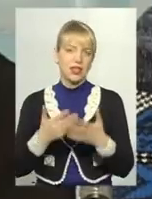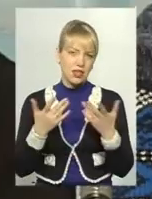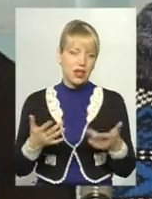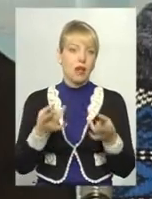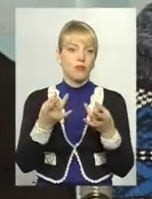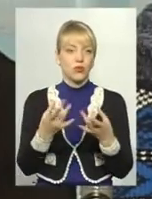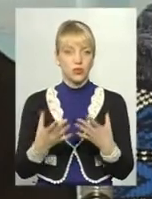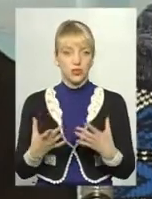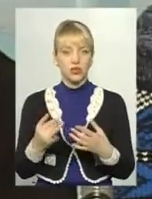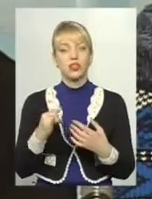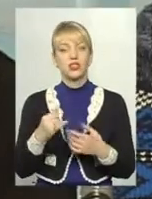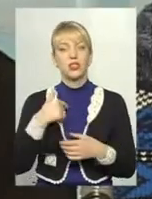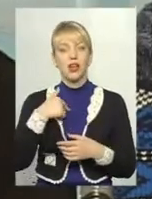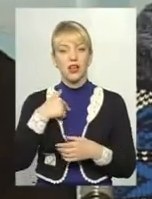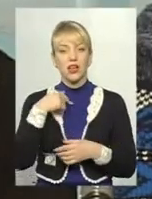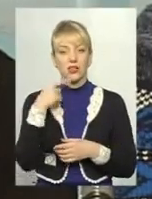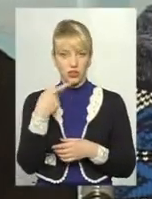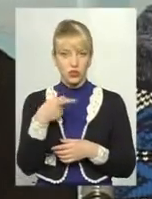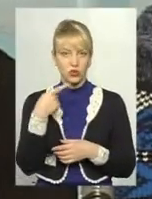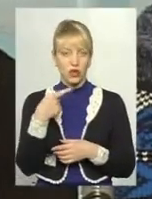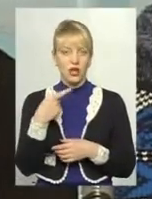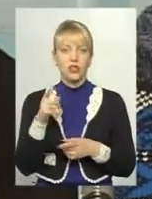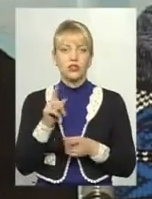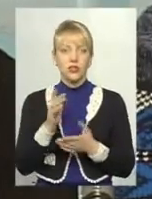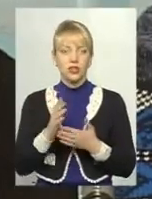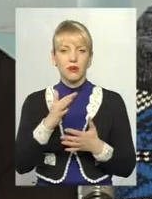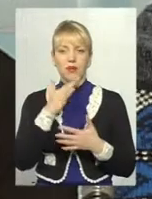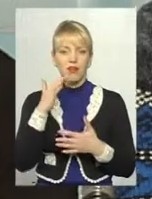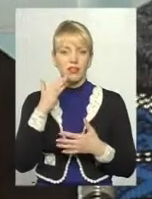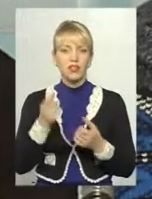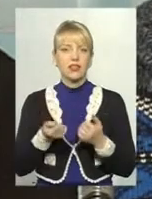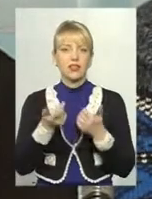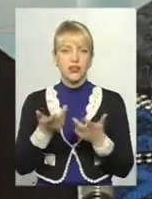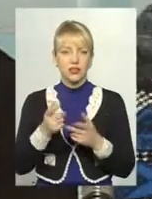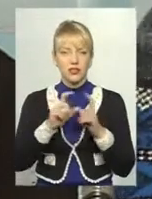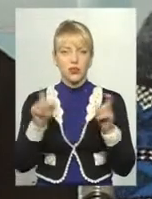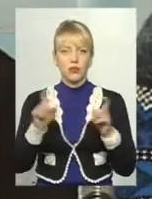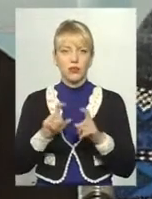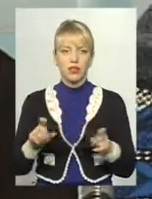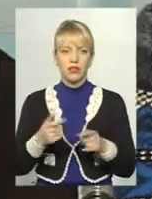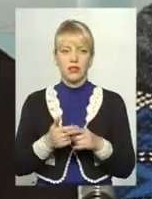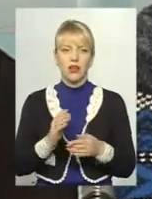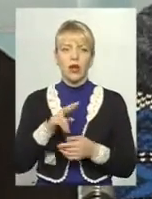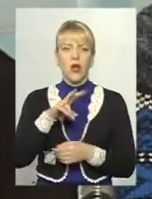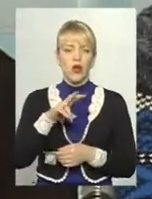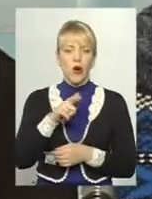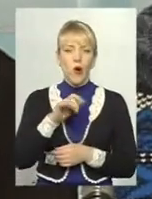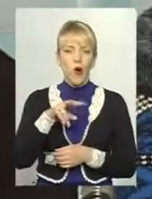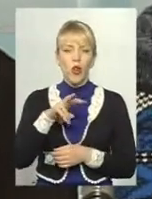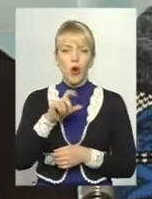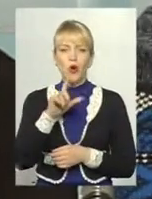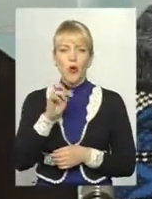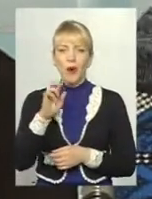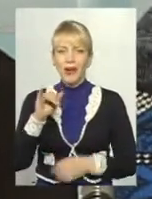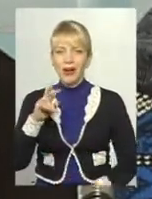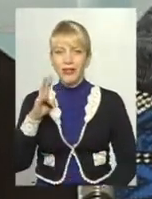простіше. І, я ж кажу, є, просто, на жаль, велика кількість об'єктів, наприклад, на Скривчику, Голозубинцях, Хмельницях, там знаходяться